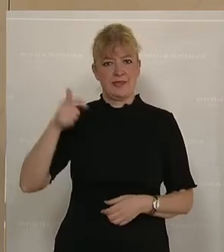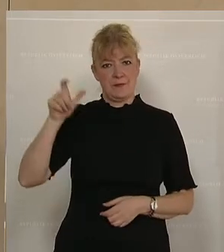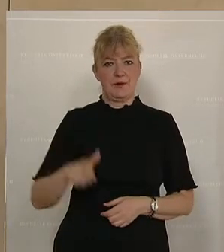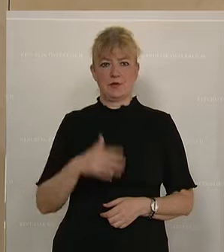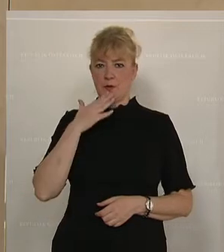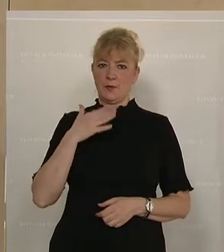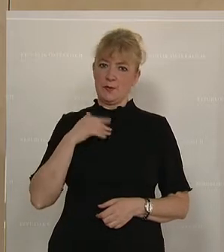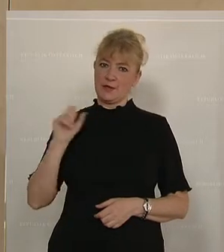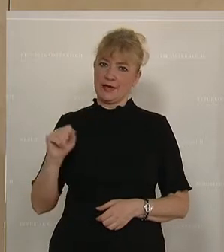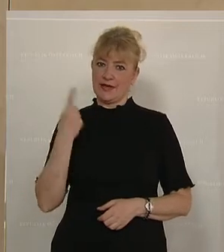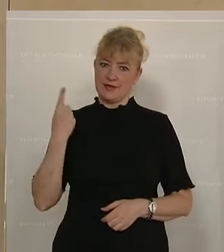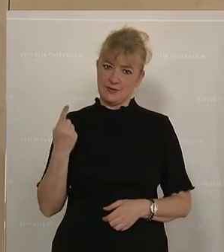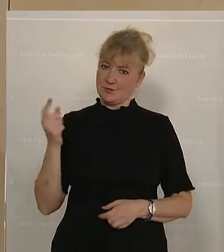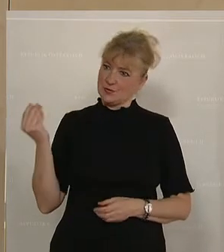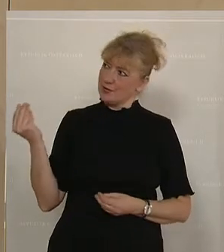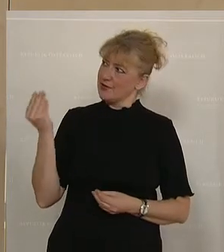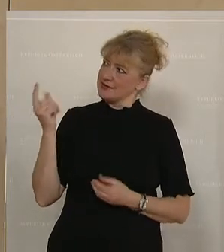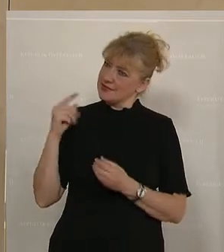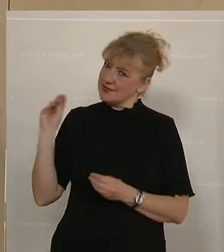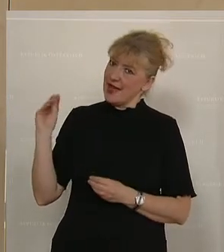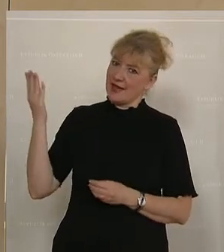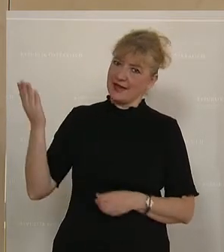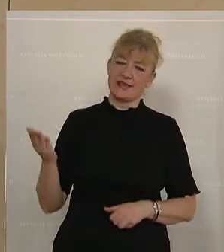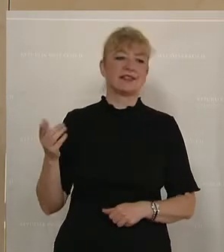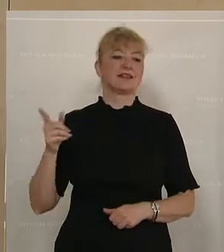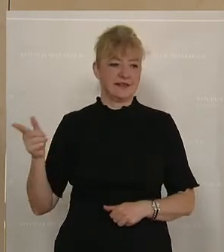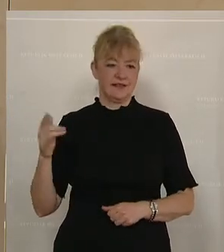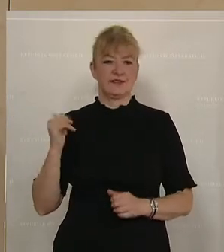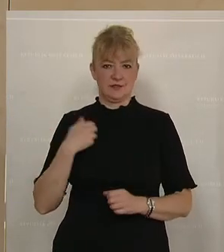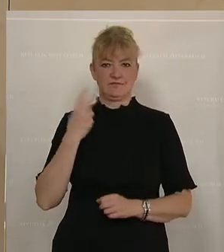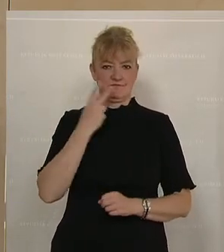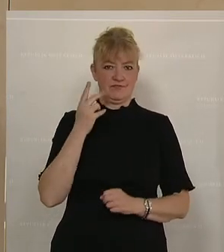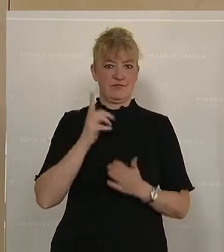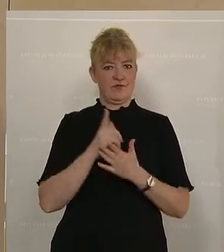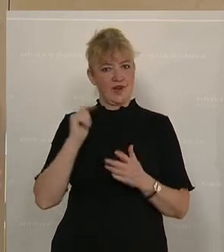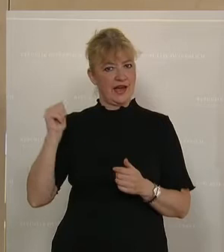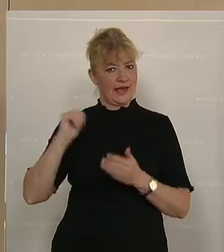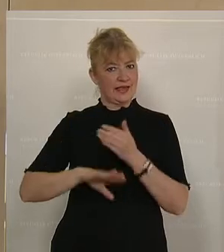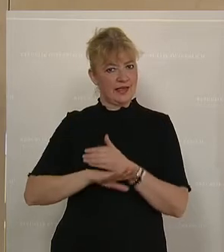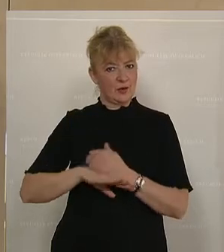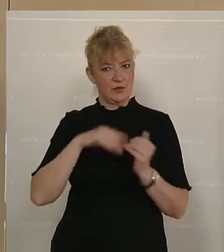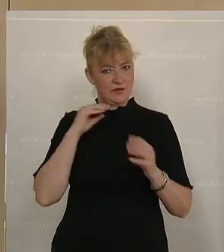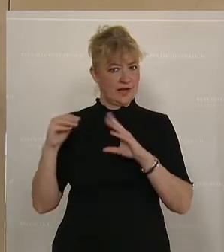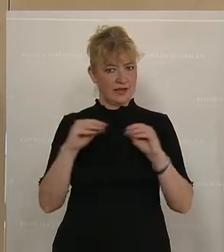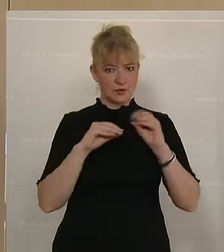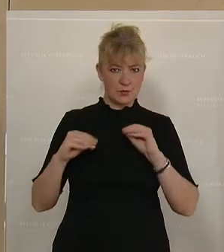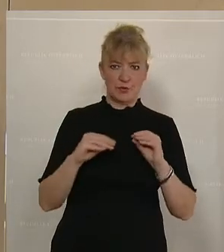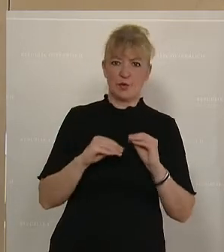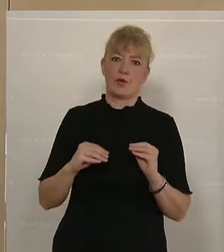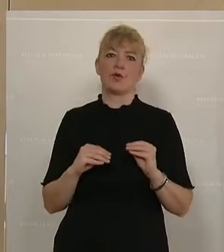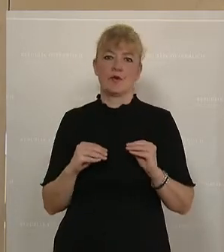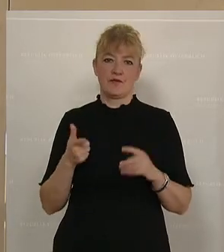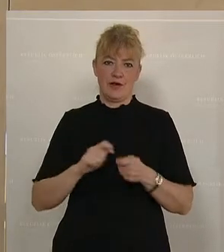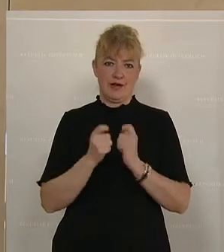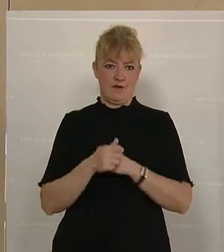besonders hervorheben, weil ich weiß und auch mitbekommen habe, in welchem Ausmaß hier auch im Hintergrund mit vielen Gesprächen dieses